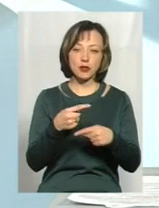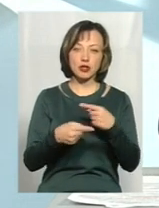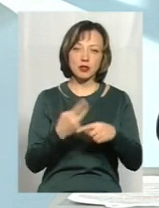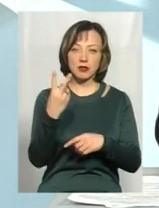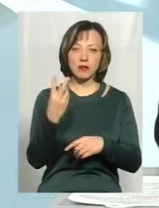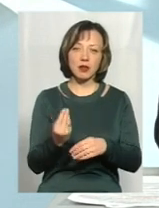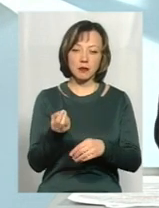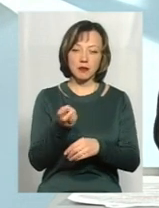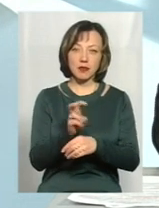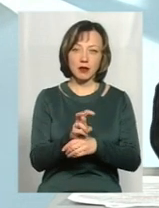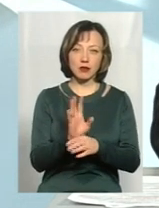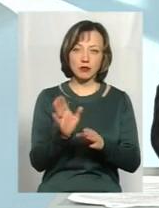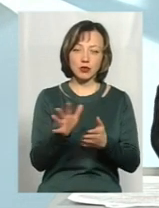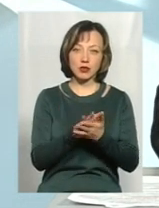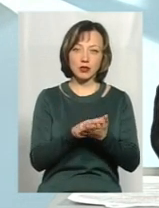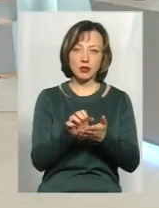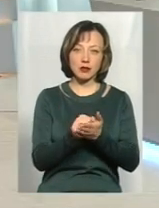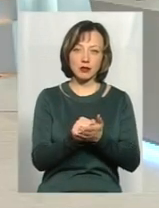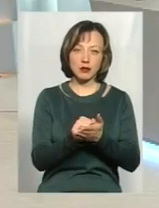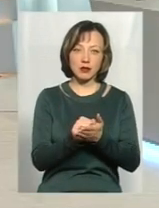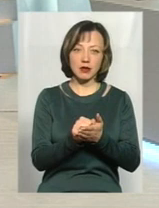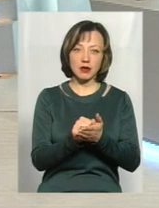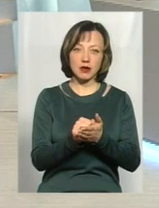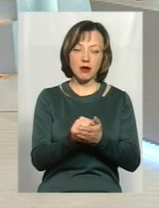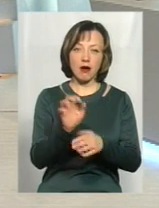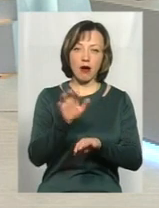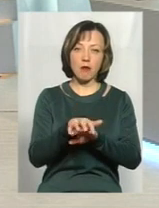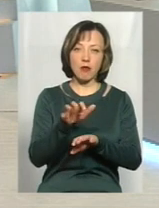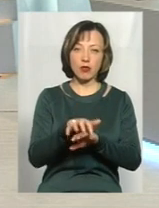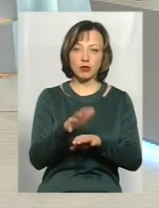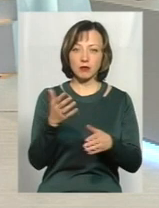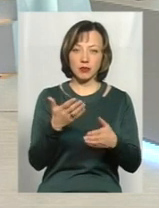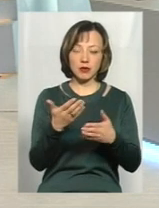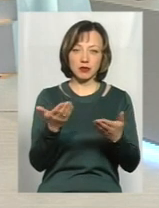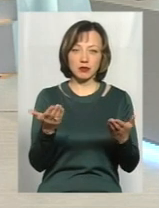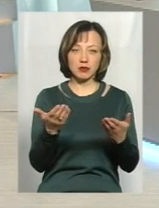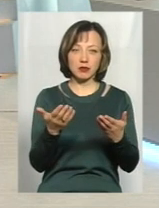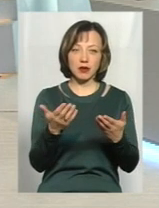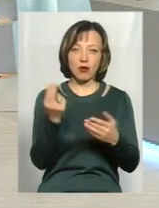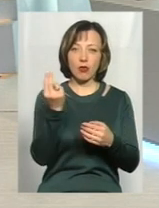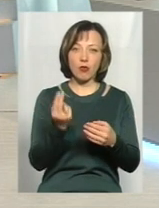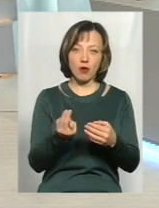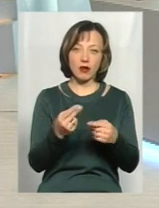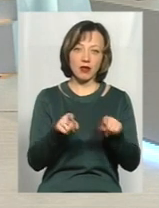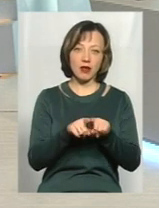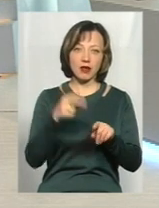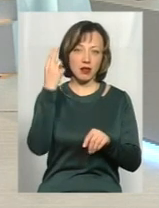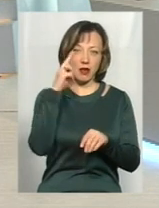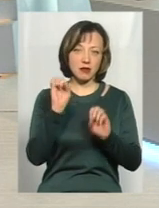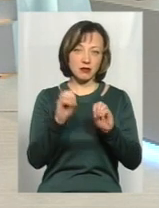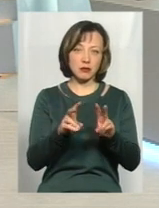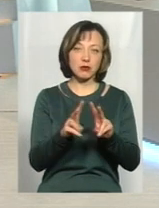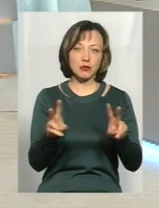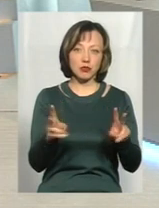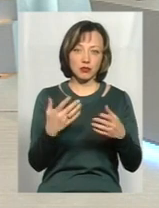прийдеш, буде зім'ятий кусок капоту, чи кусок кришки багажника. Ну, колір такий, так, якийсь дядько здав, хто,